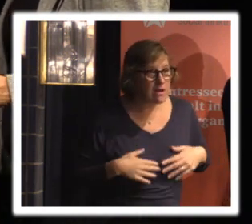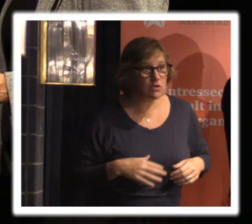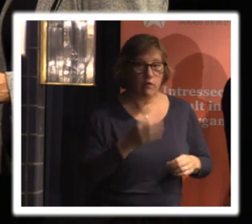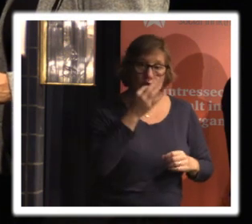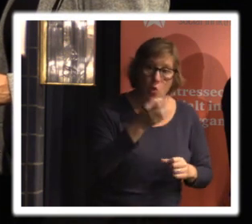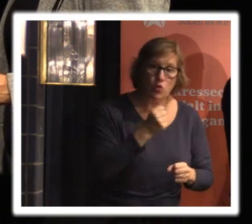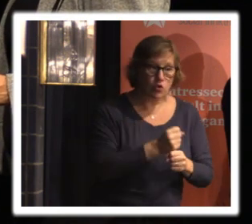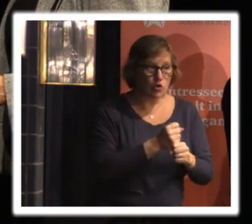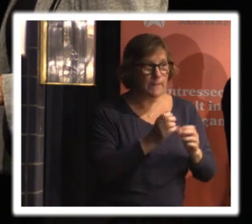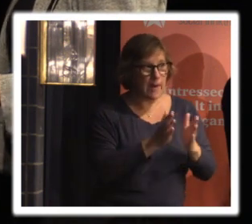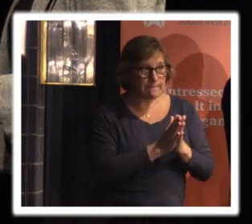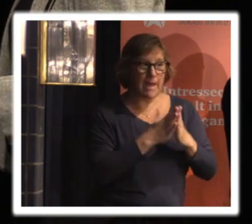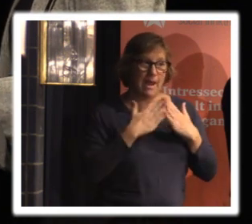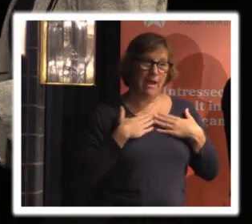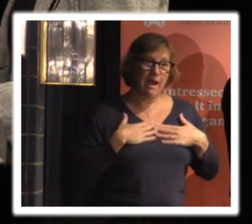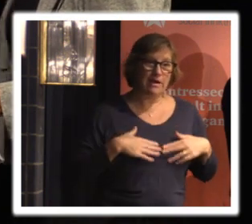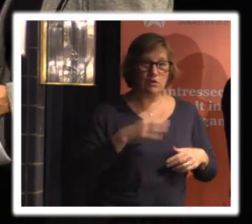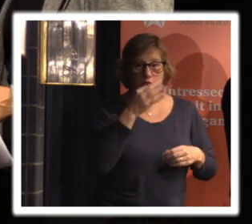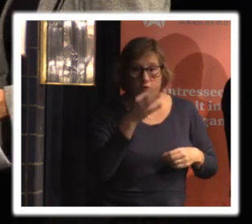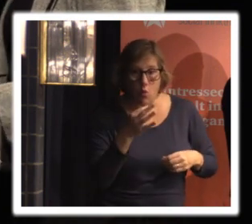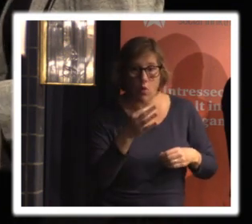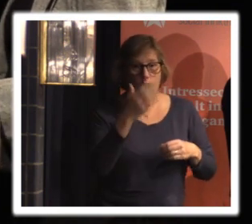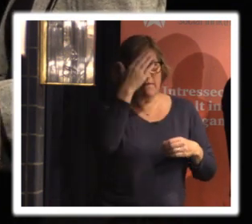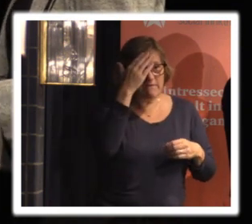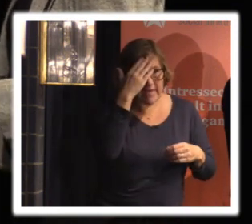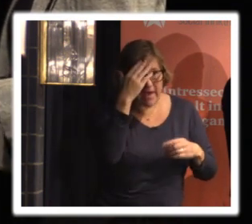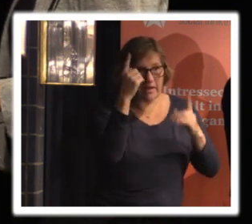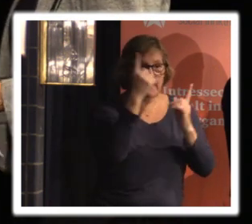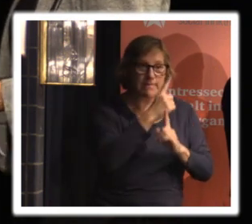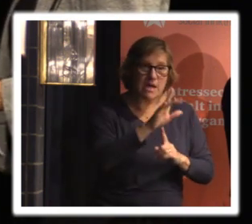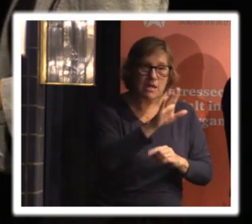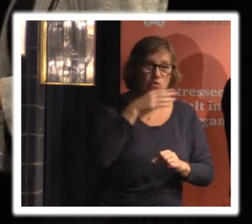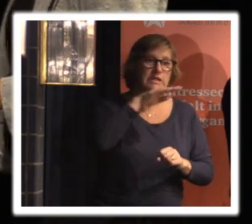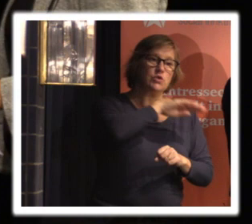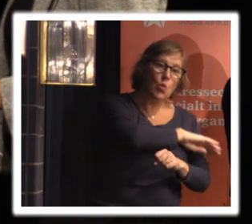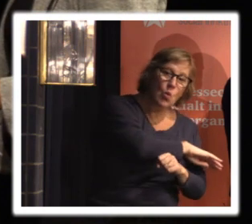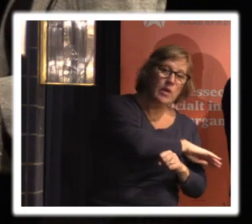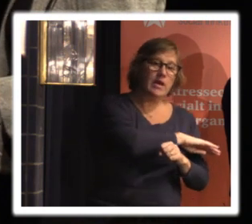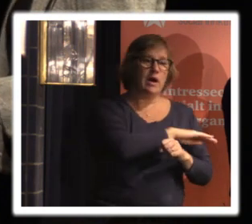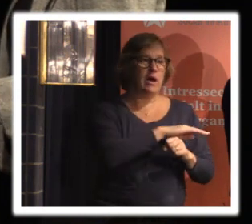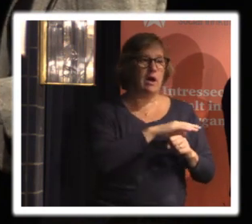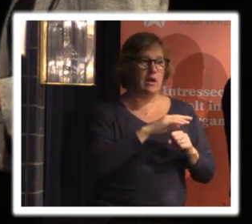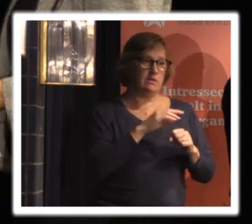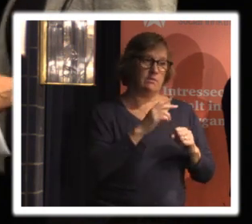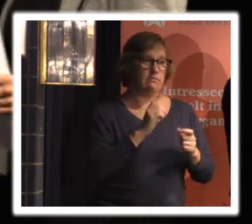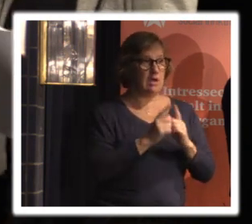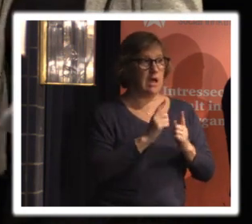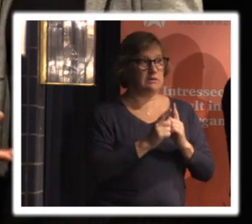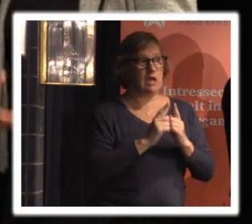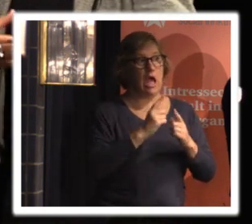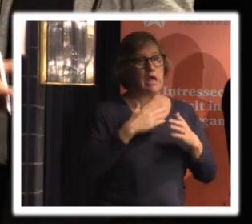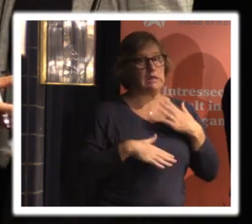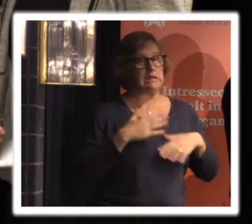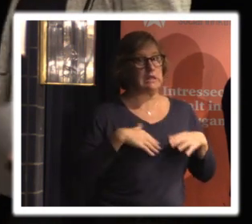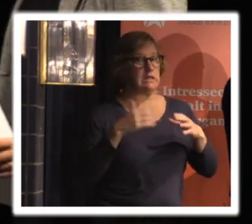frågor liksom om människors historia och liksom saker som kan vara väldigt intressanta för